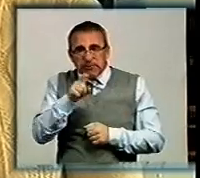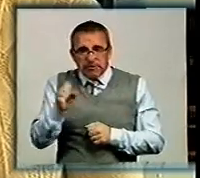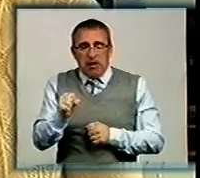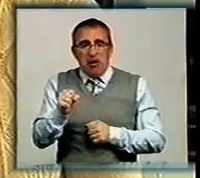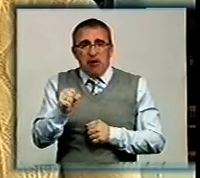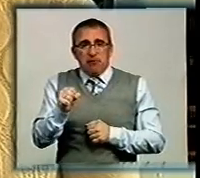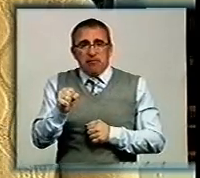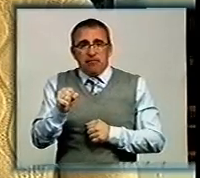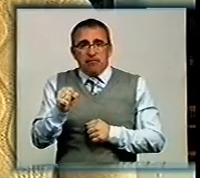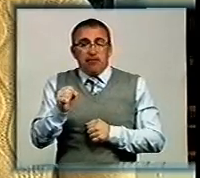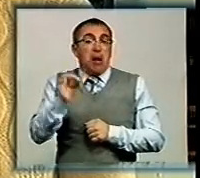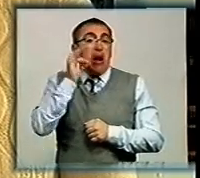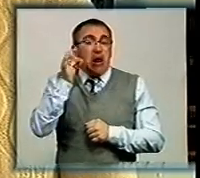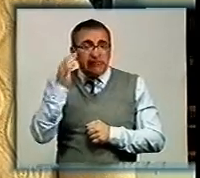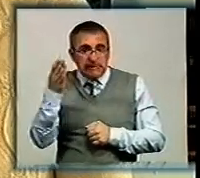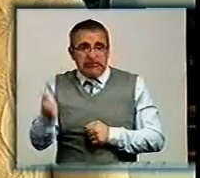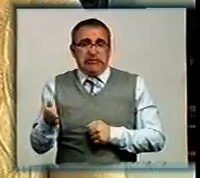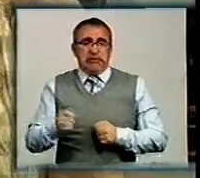хижі тварини, лисиця.